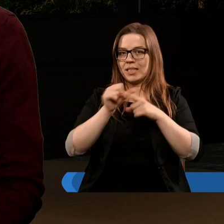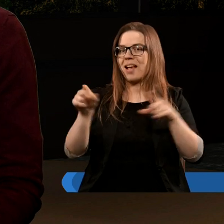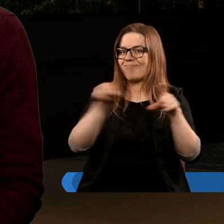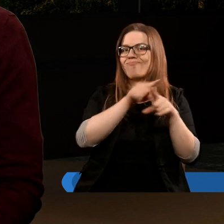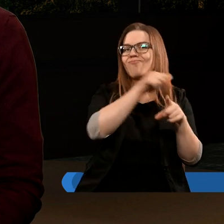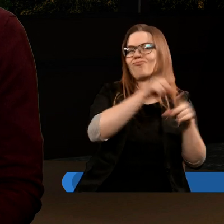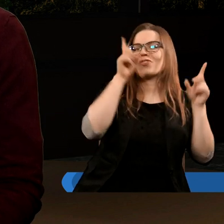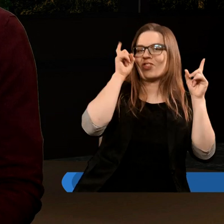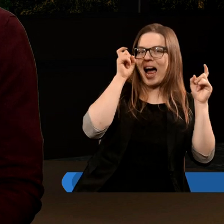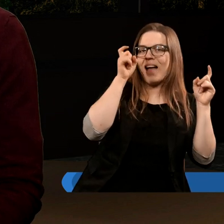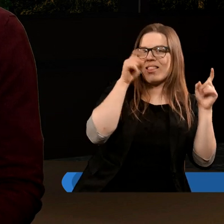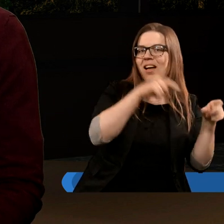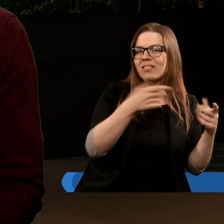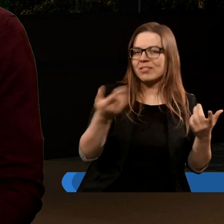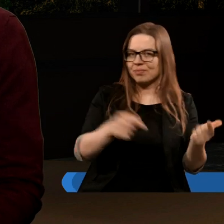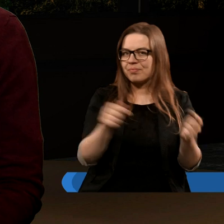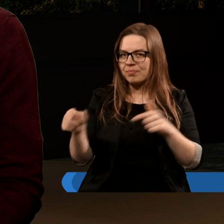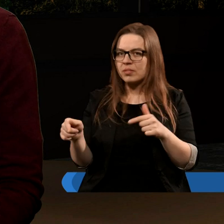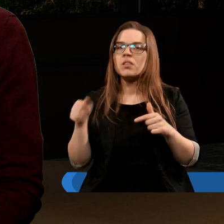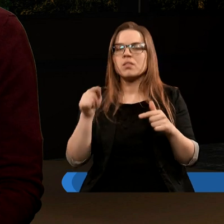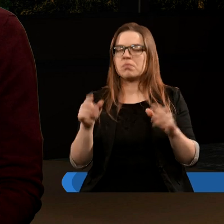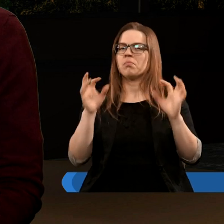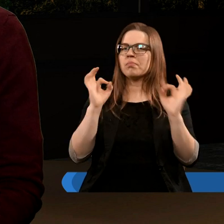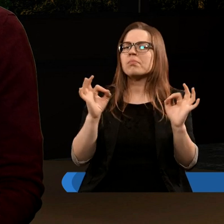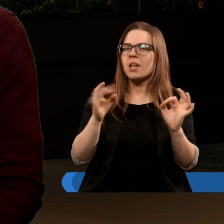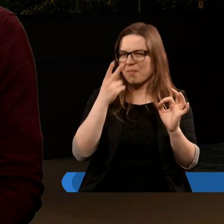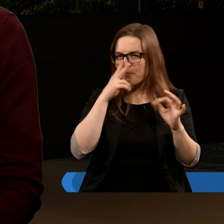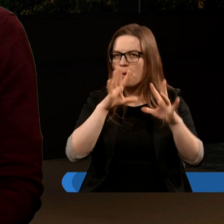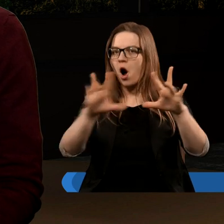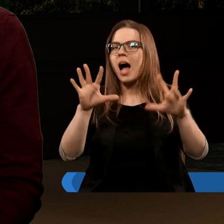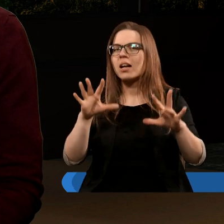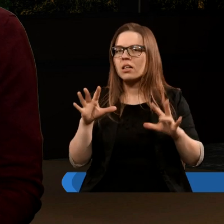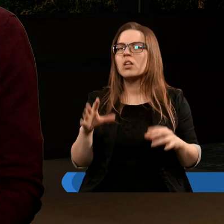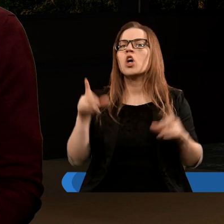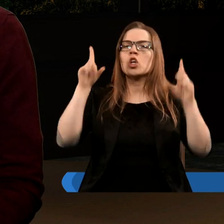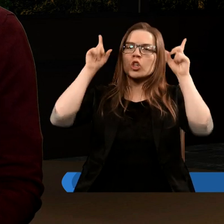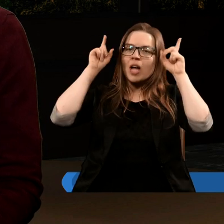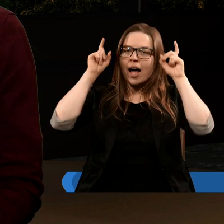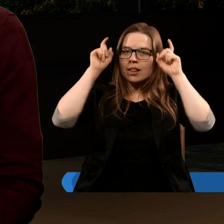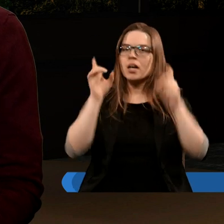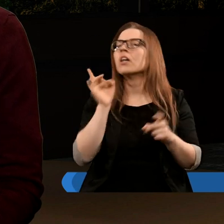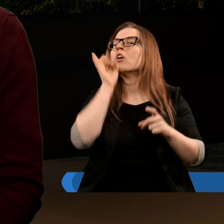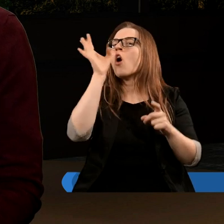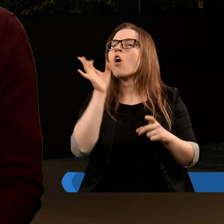i szatan. I dobitnie jest pokazane, że szatan oskarża